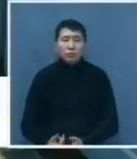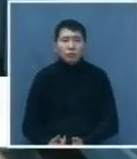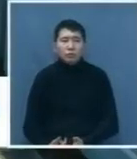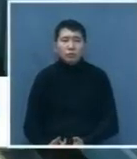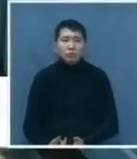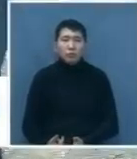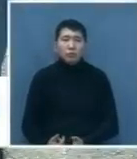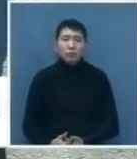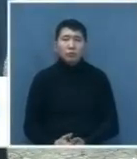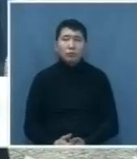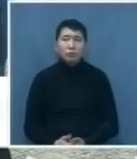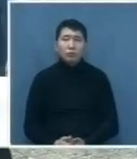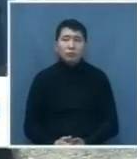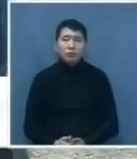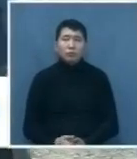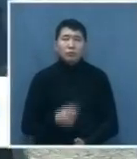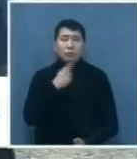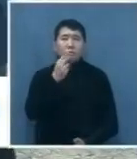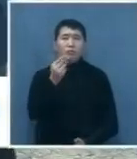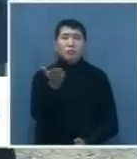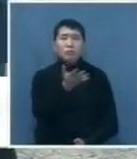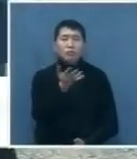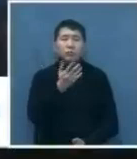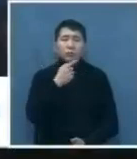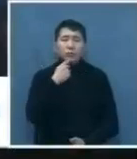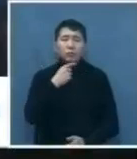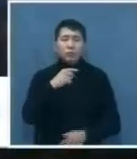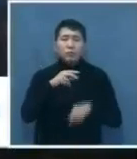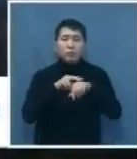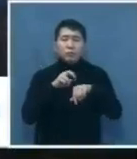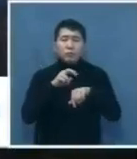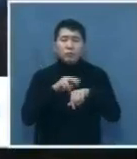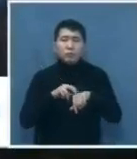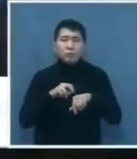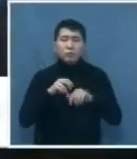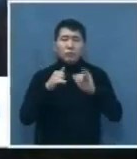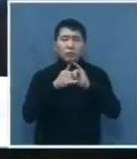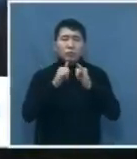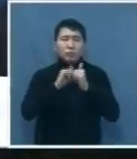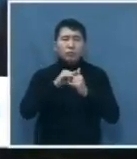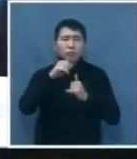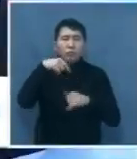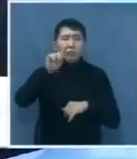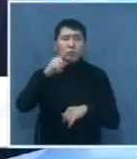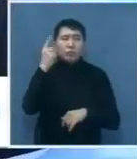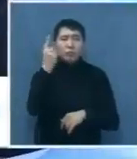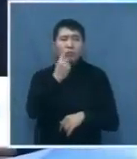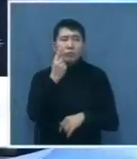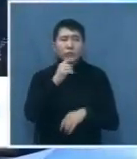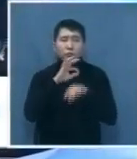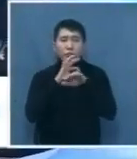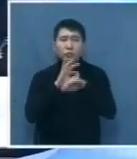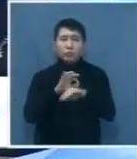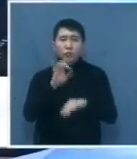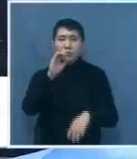-профилактического мероприятия «Попрошайка» сотрудники линейного отдела полиции станции «СКМН-1» на своих подведомственных участках проводят рейдовые